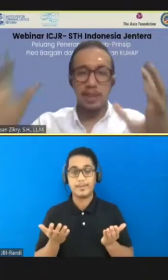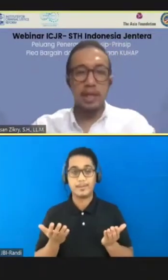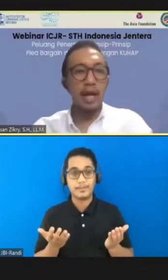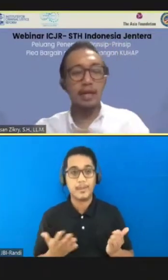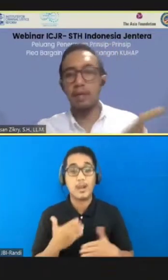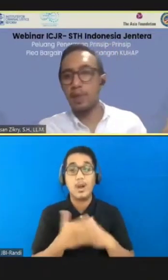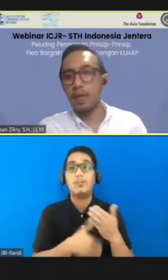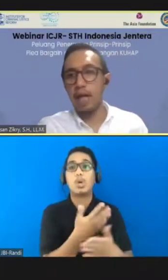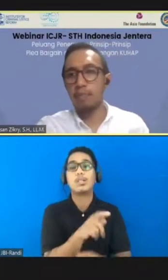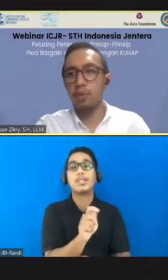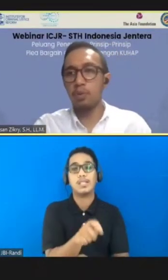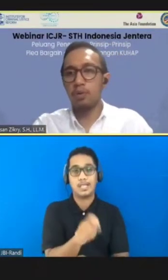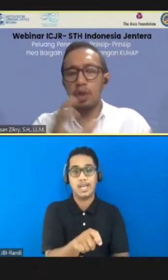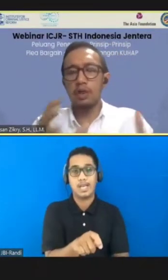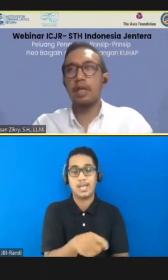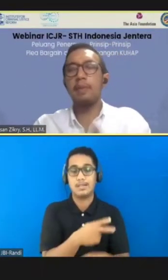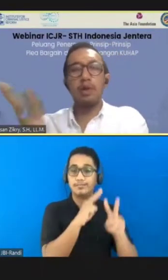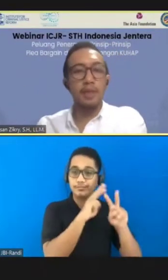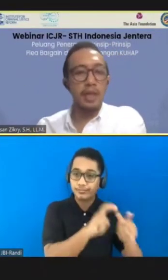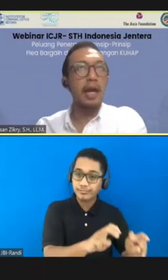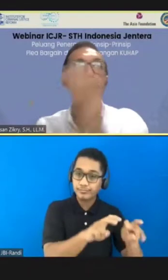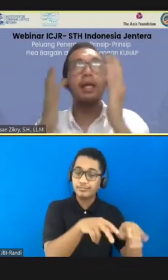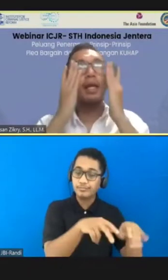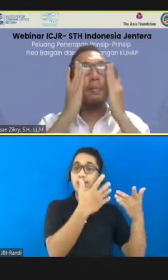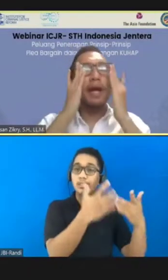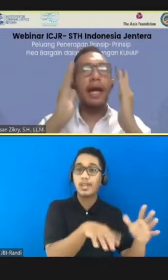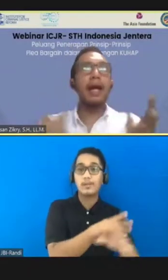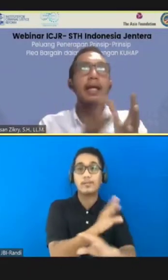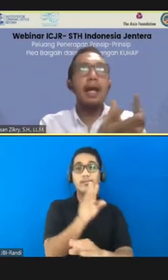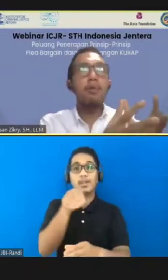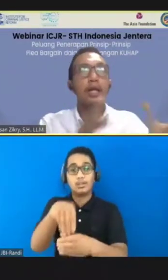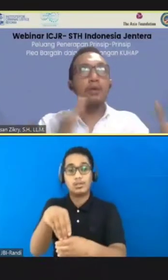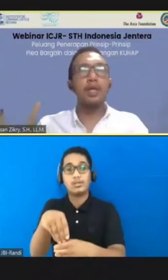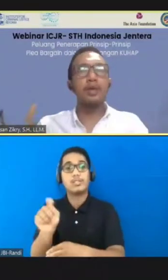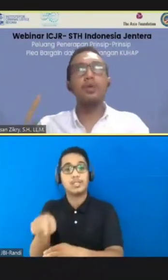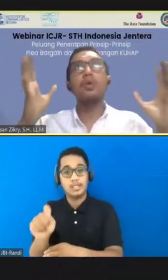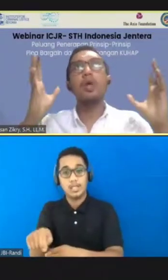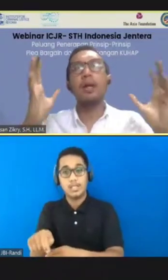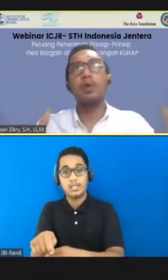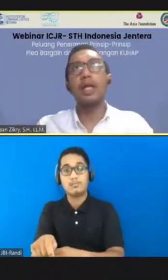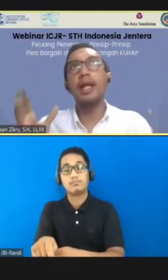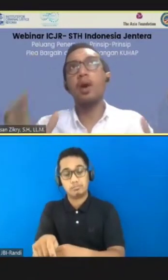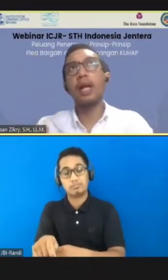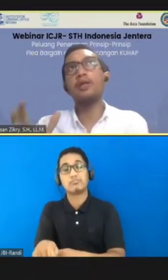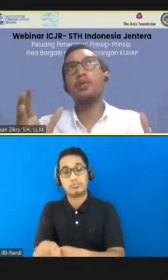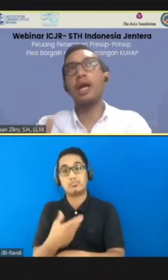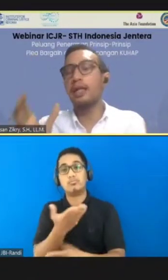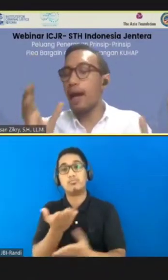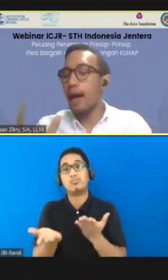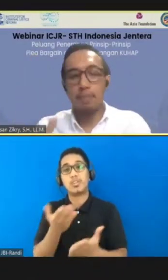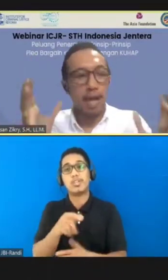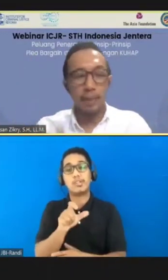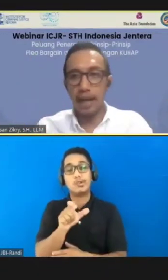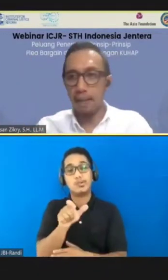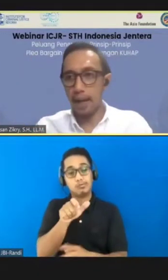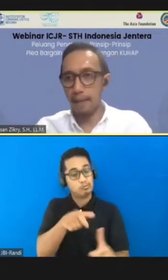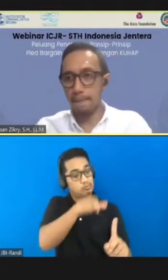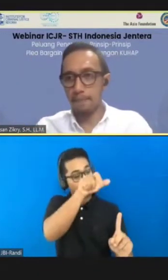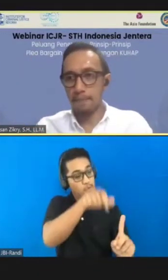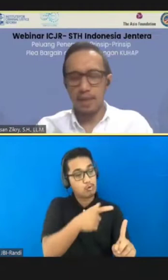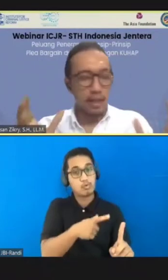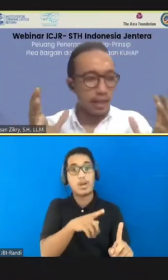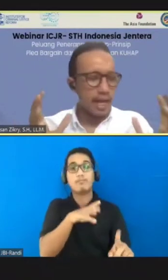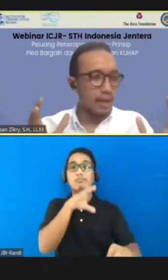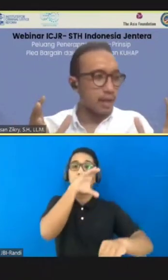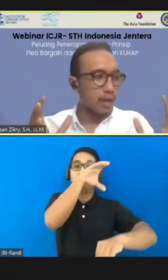proses persidangan. Jadi penyidikan, penuntutan sudah selesai, masuk ke persidangan. Bayangkan dalam waktu itu, kemungkinan orang sudah ditahan berapa lama.